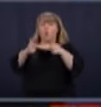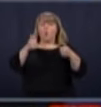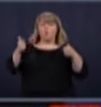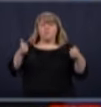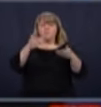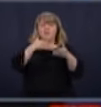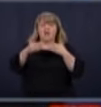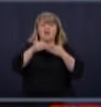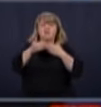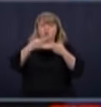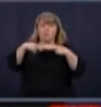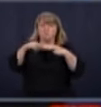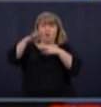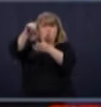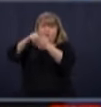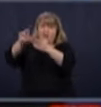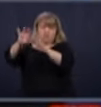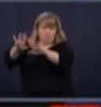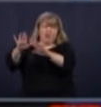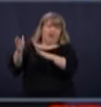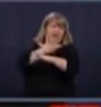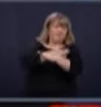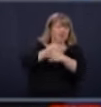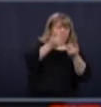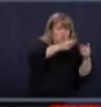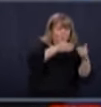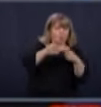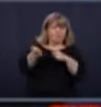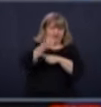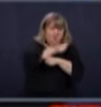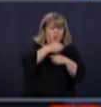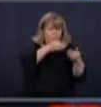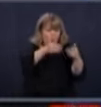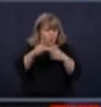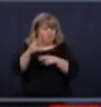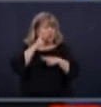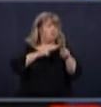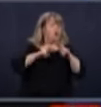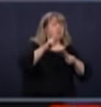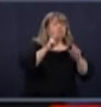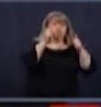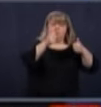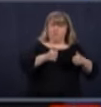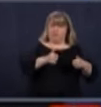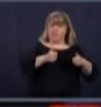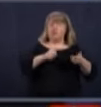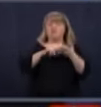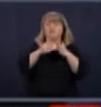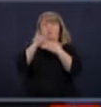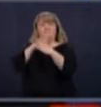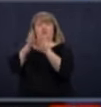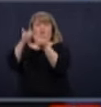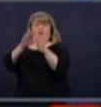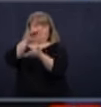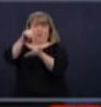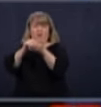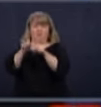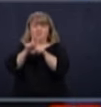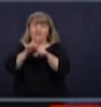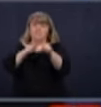régions à l'extérieur de Montréal. Par contre, je veux tout de suite prévenir les parents.